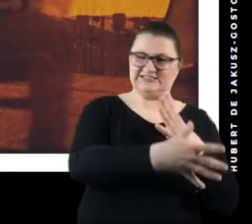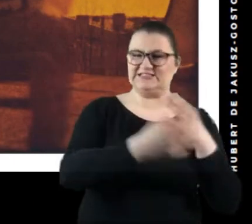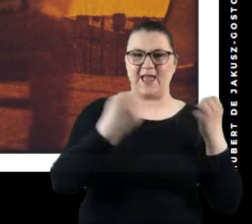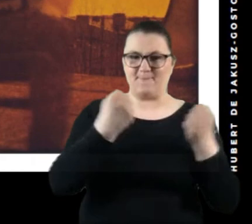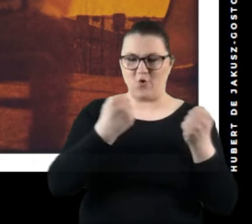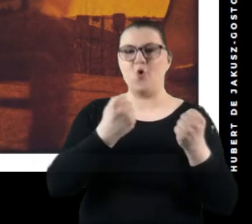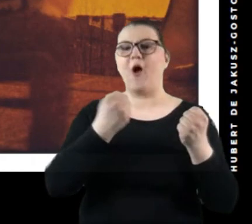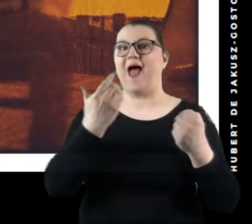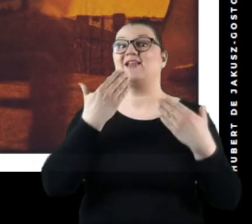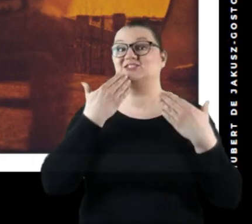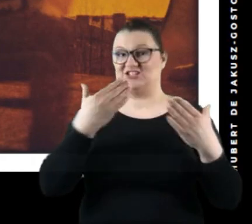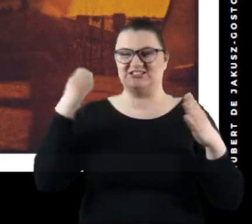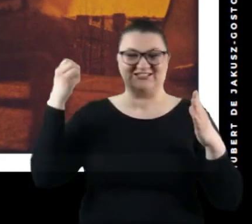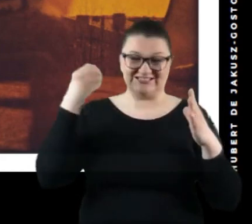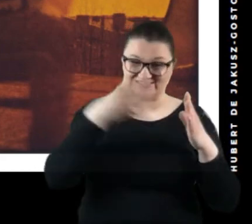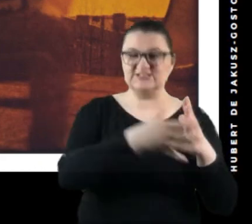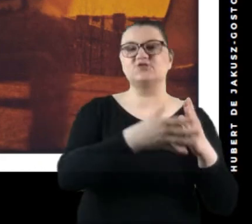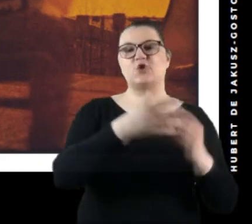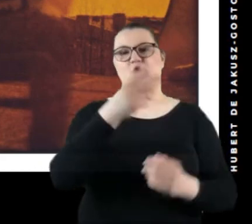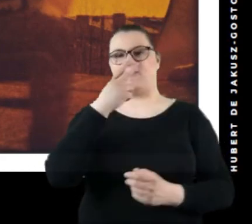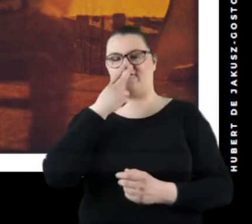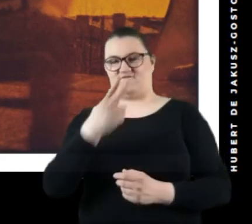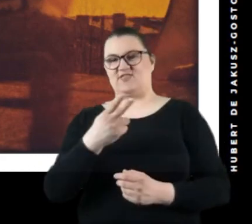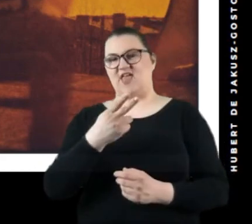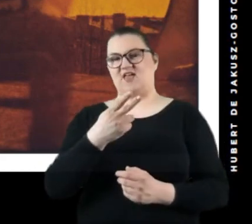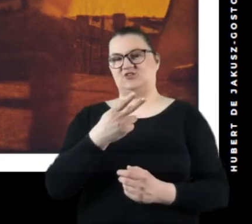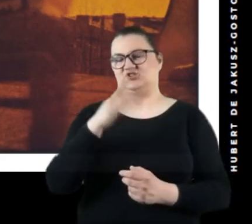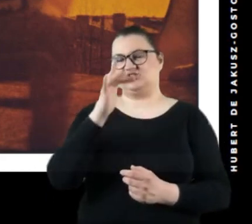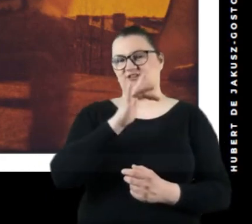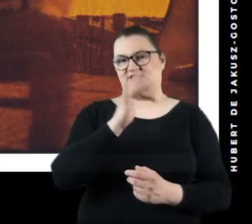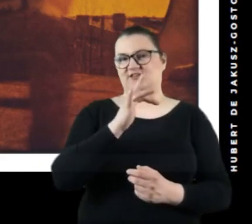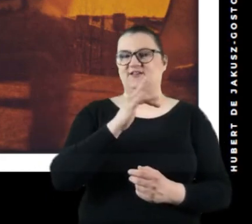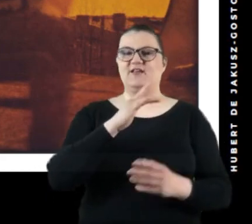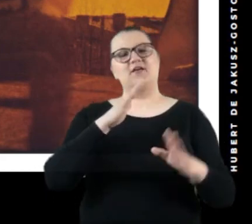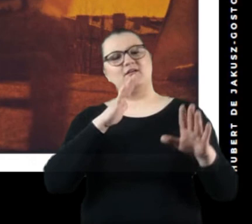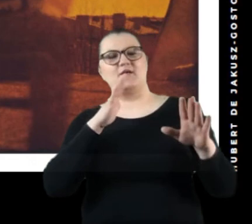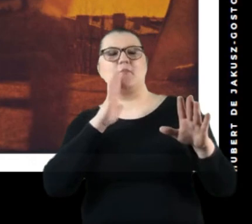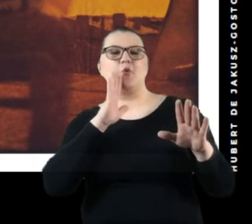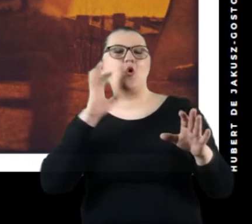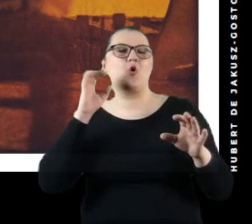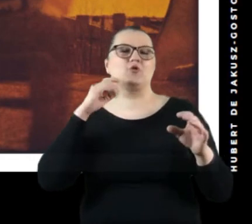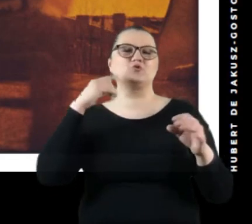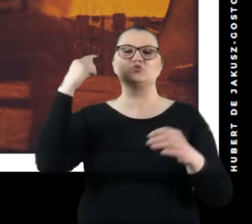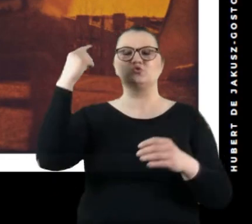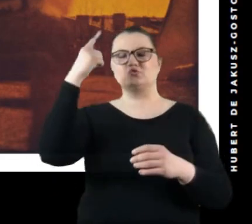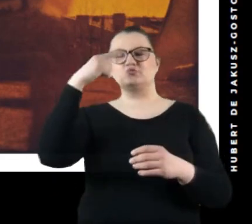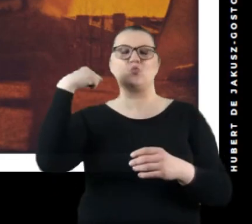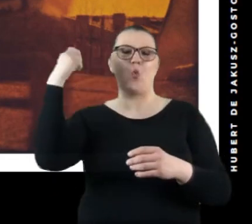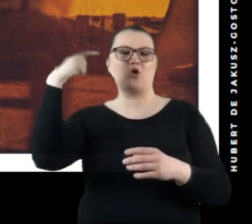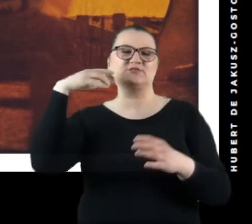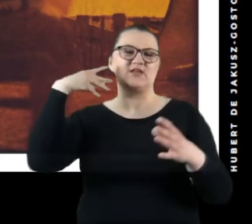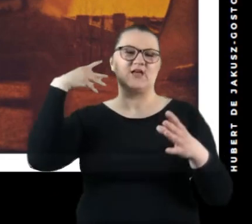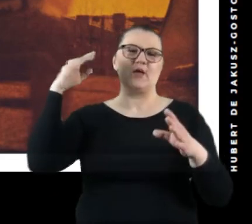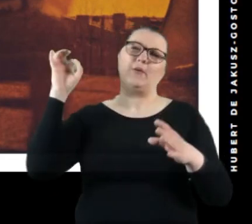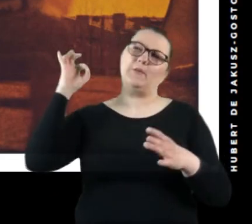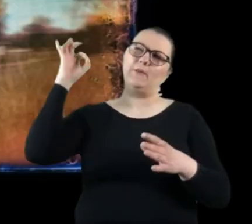temu, że są prześwietlone, uzyskujemy na nich pozorny ruch słońca. To są te pasy, które kształtują się